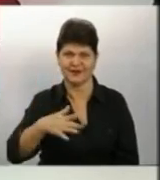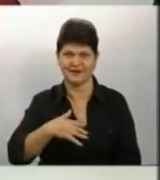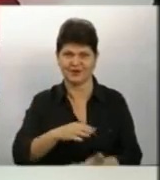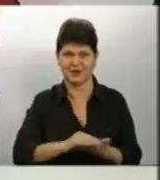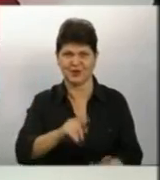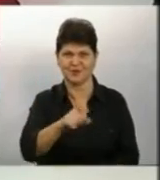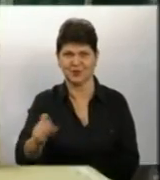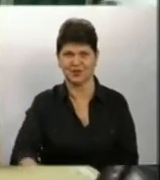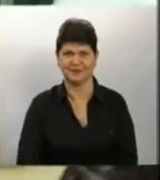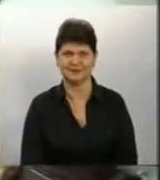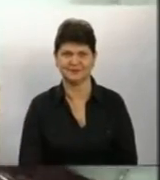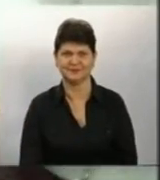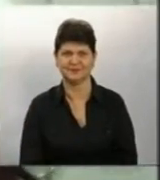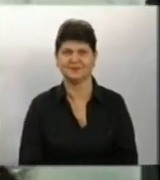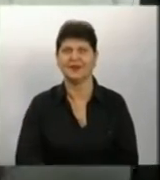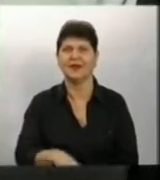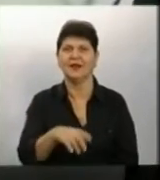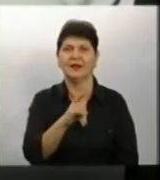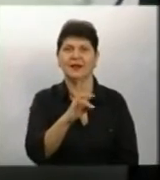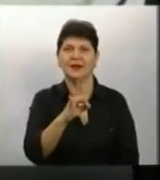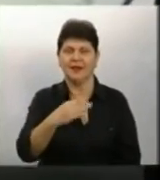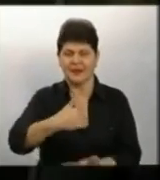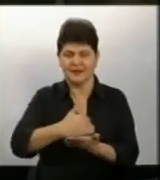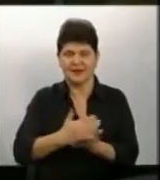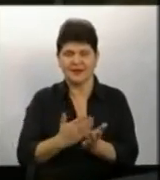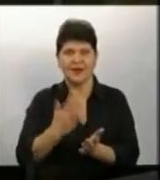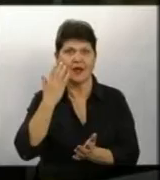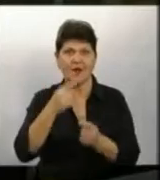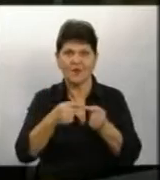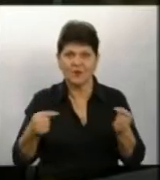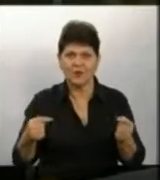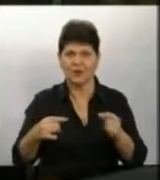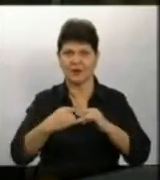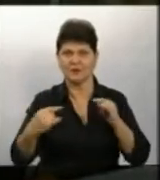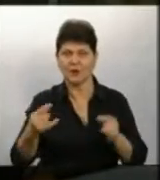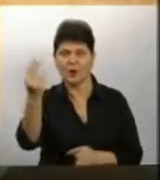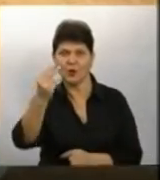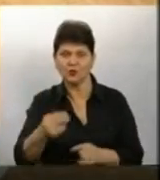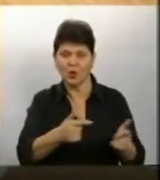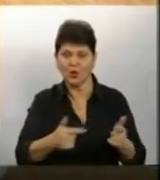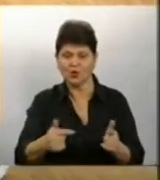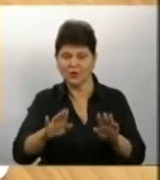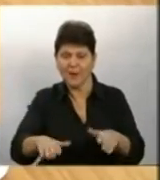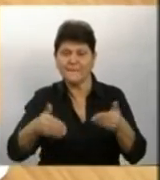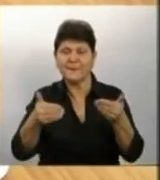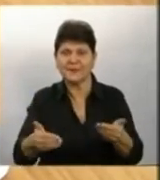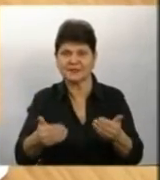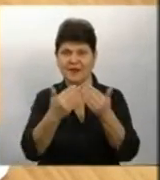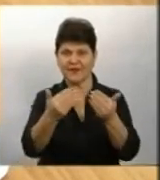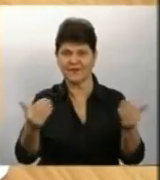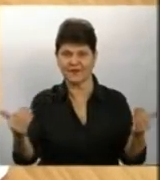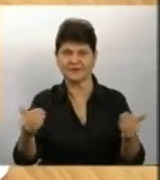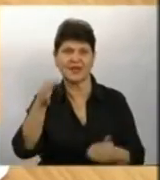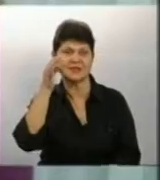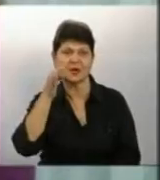Бондарєв Крістіна Жілінськайте нарізає фрукти та викладає їх на стіл Художниця готується презентувати свої картини на виставці